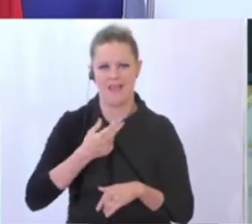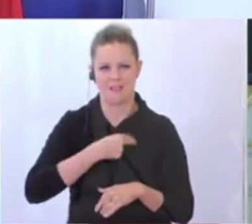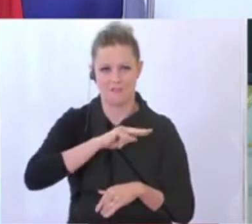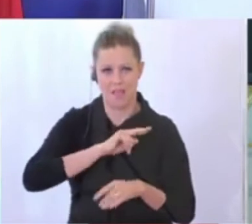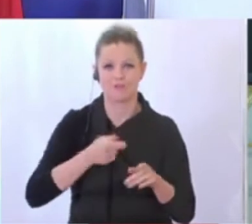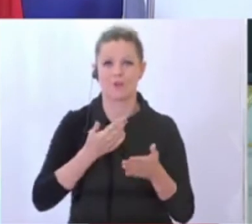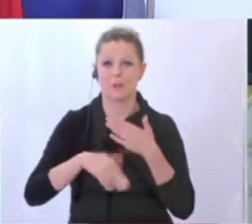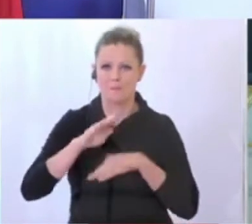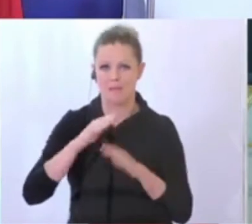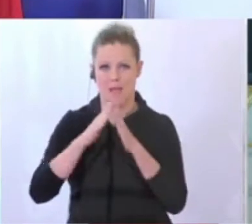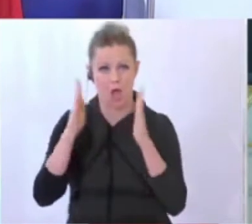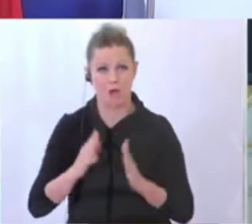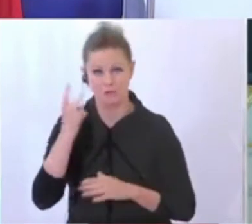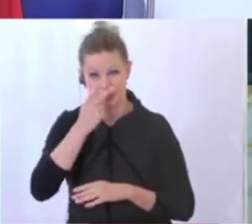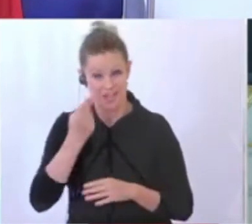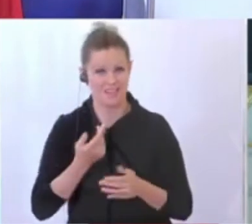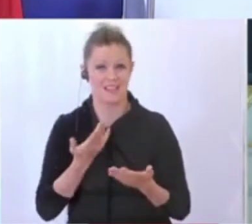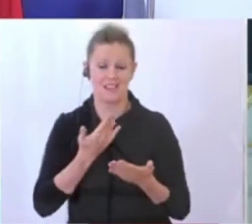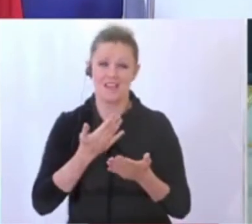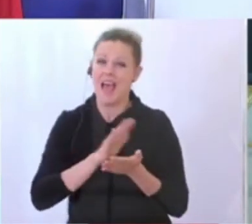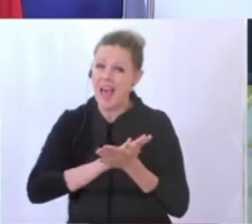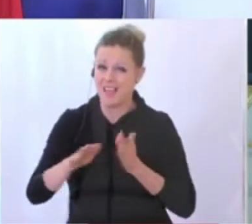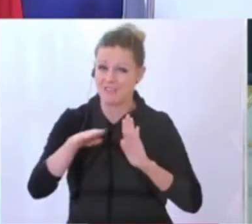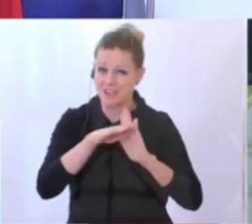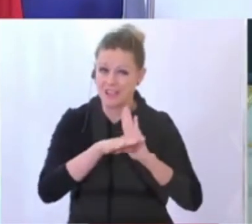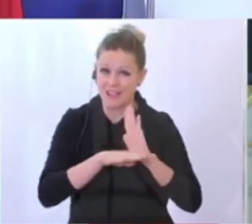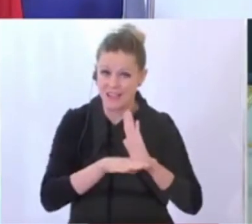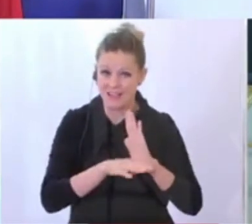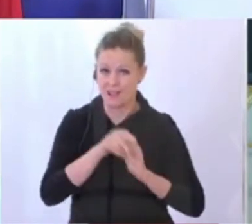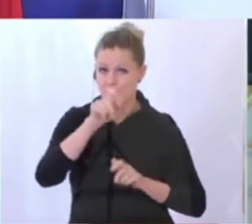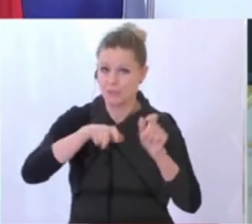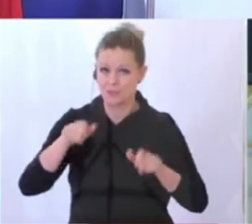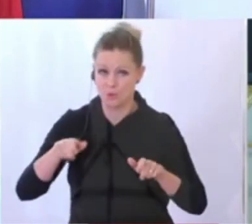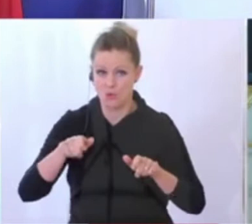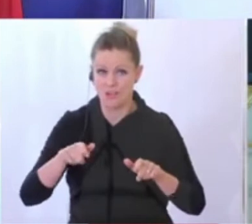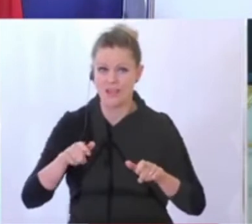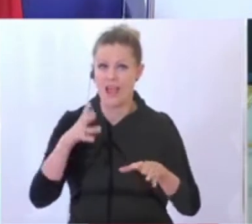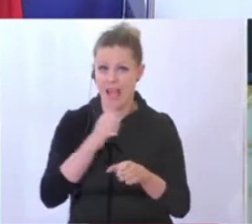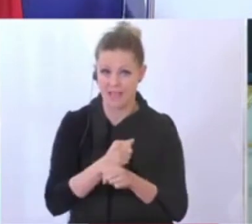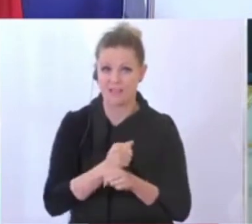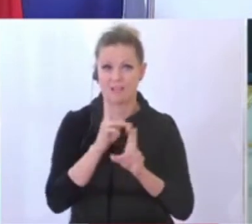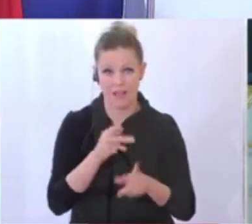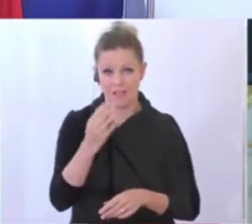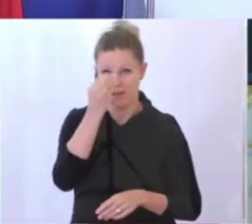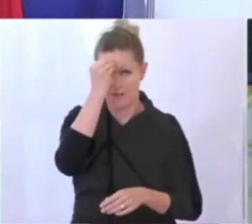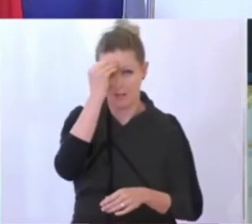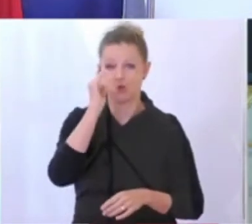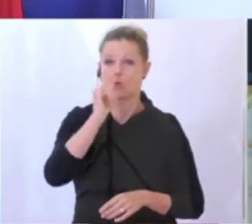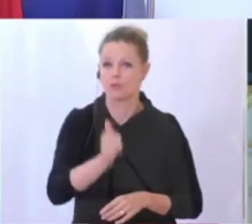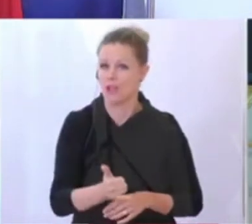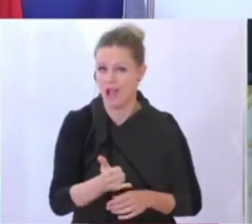mehr Hausverstand, möglichst einfache Regeln, die sich die Menschen, die sich daran halten wollen, auch merken können. Und ja,